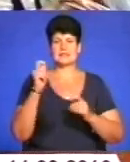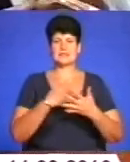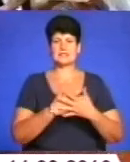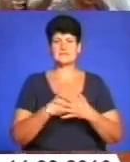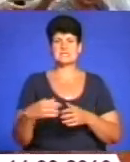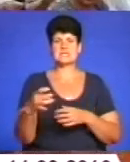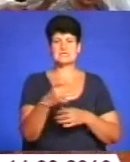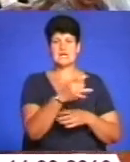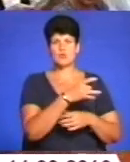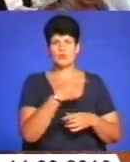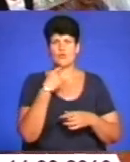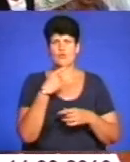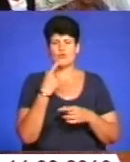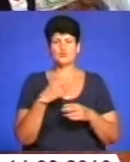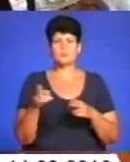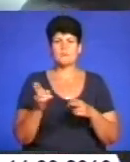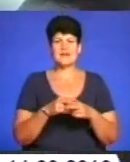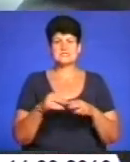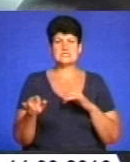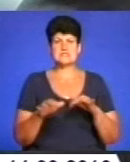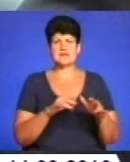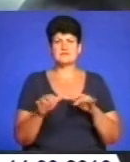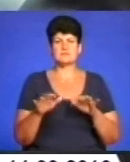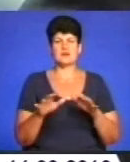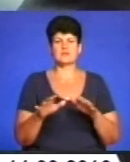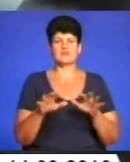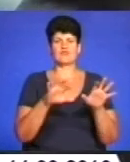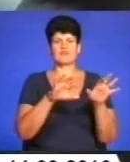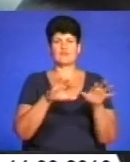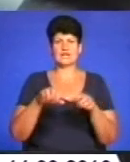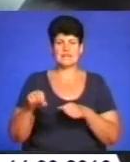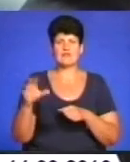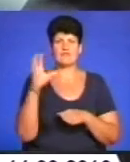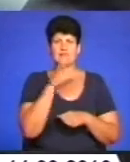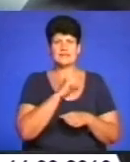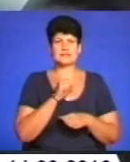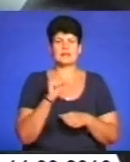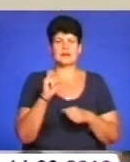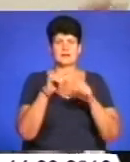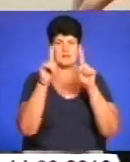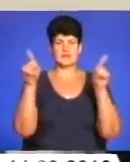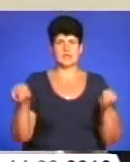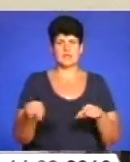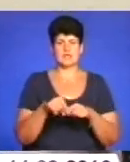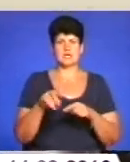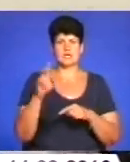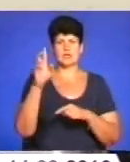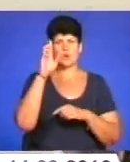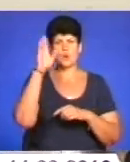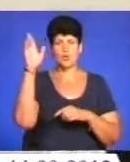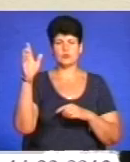районів. Закидають бездіяльність у справі викрадення ікон з храму в Бережанському районі. 60